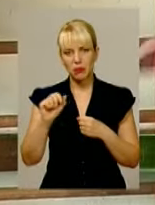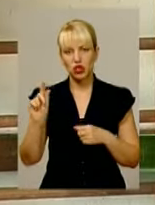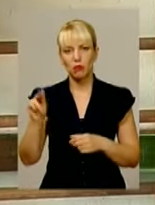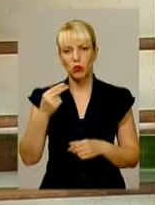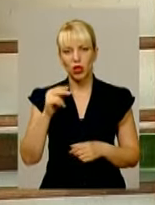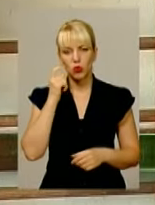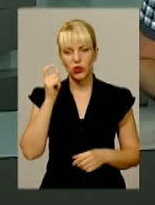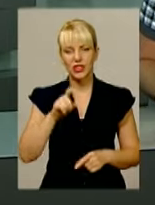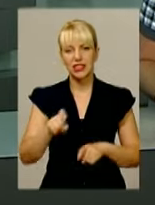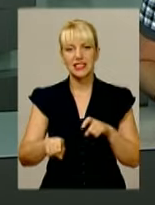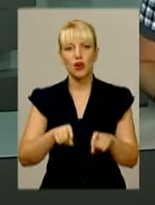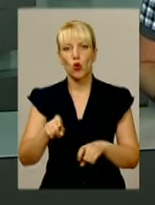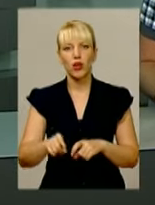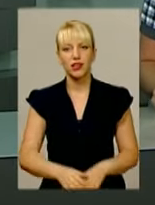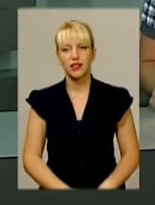легкої атлетики.